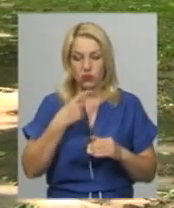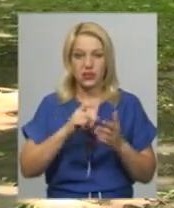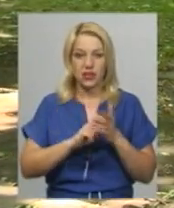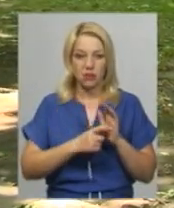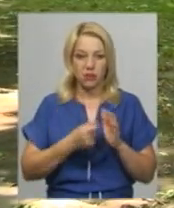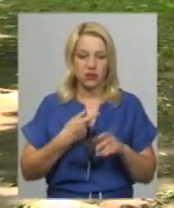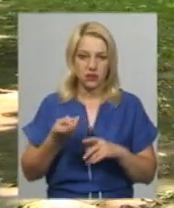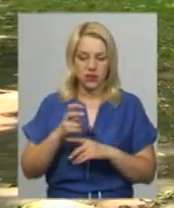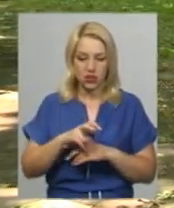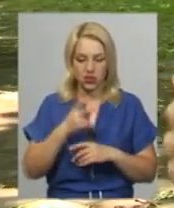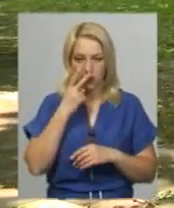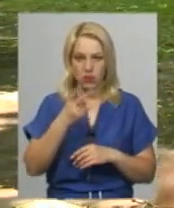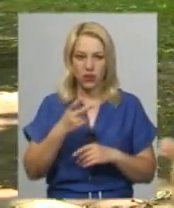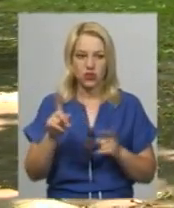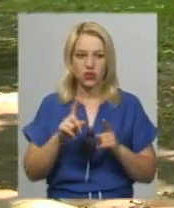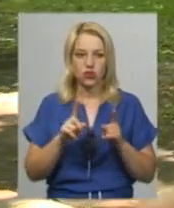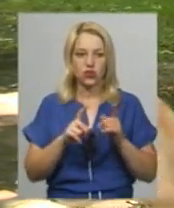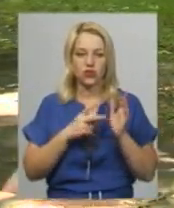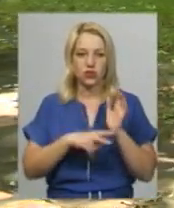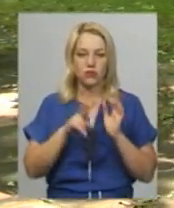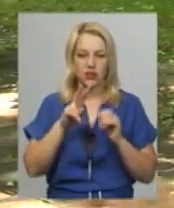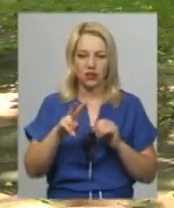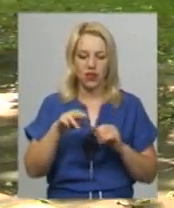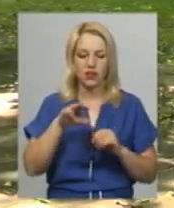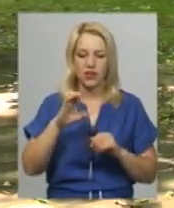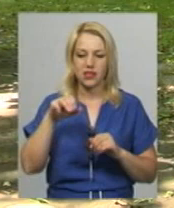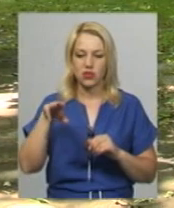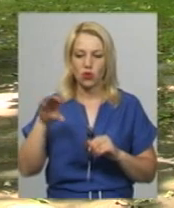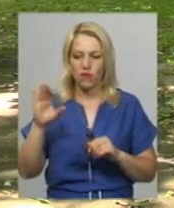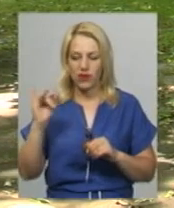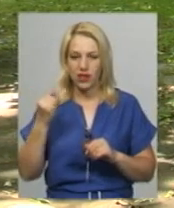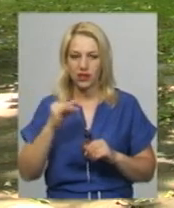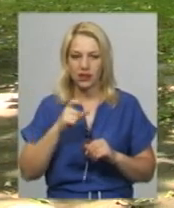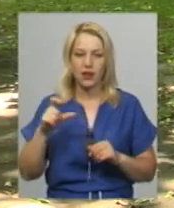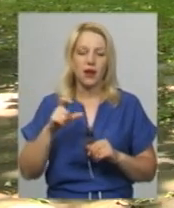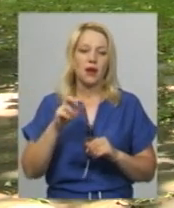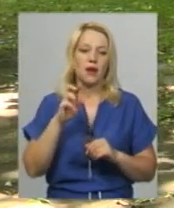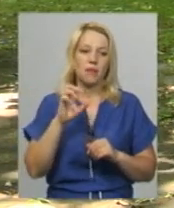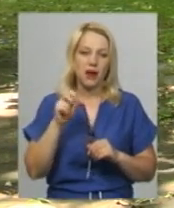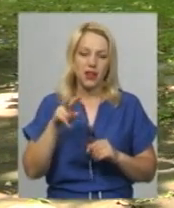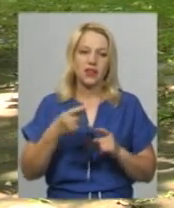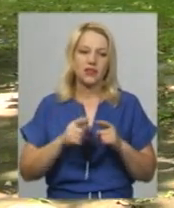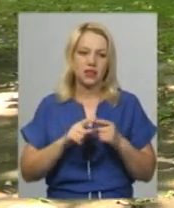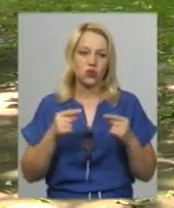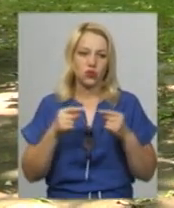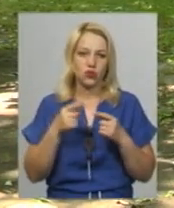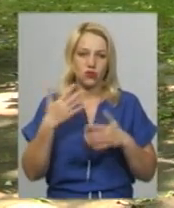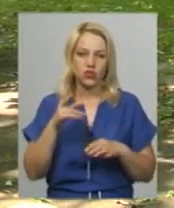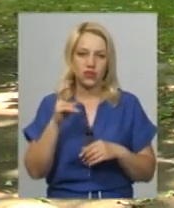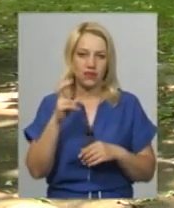і перше, що я побачила, це 72 тестови бали і 72. На цьому я вже видихнула, що це точно 200.